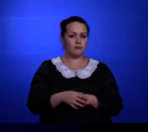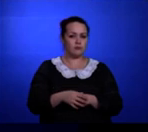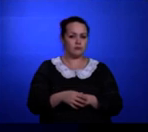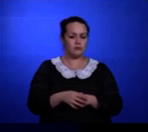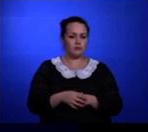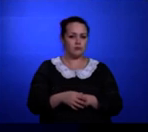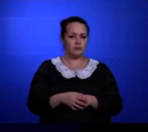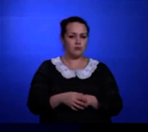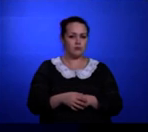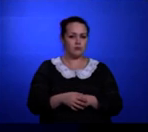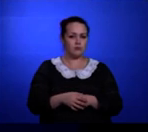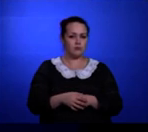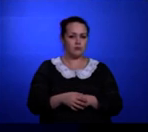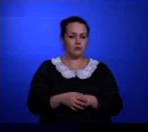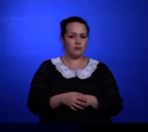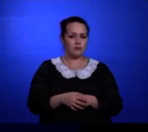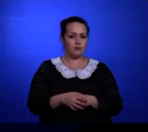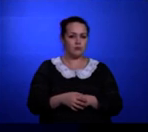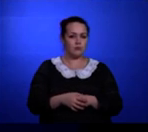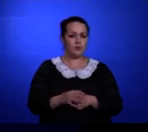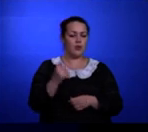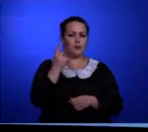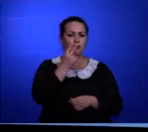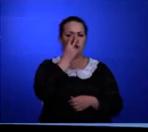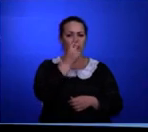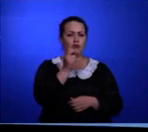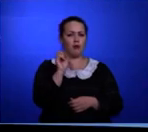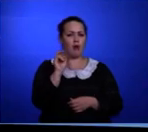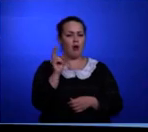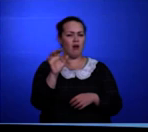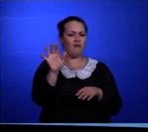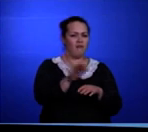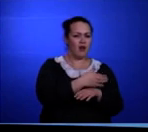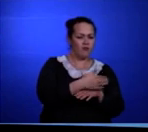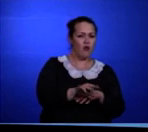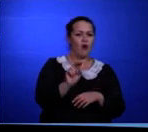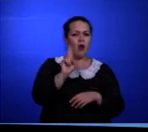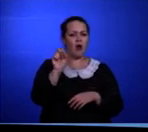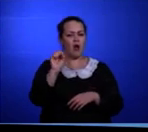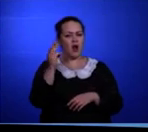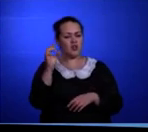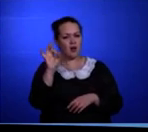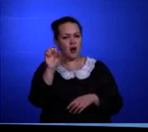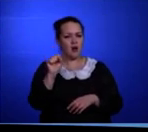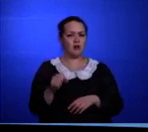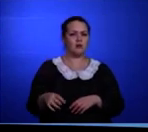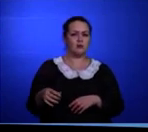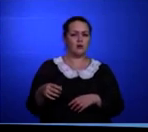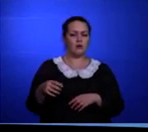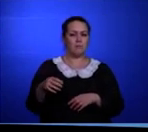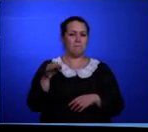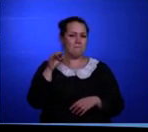Он первым увидел, как во двор кошары приехала кинопередвижка и